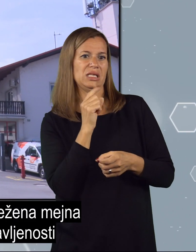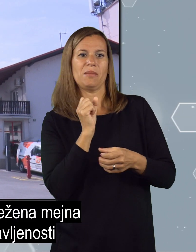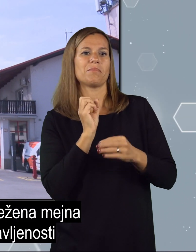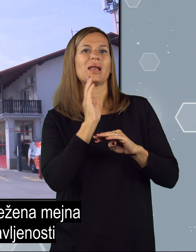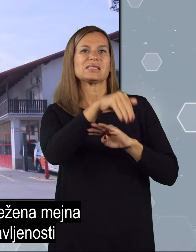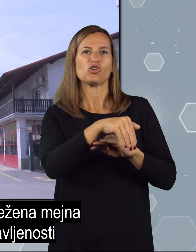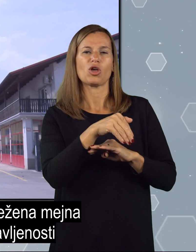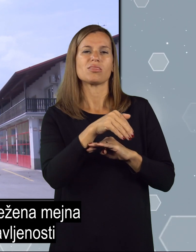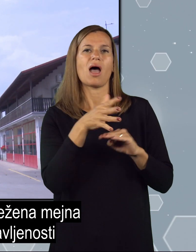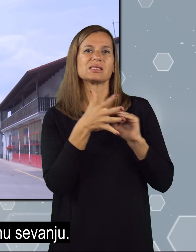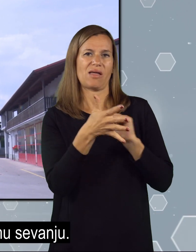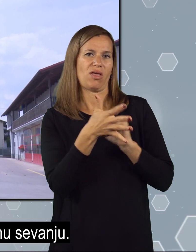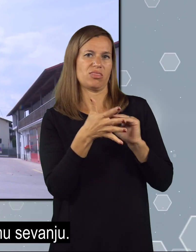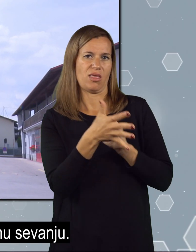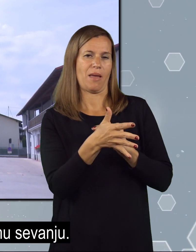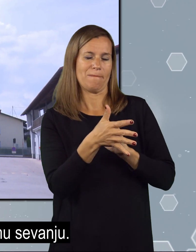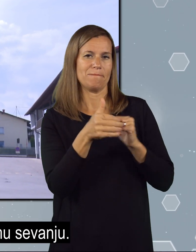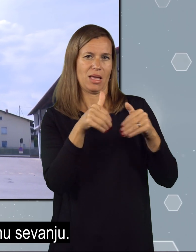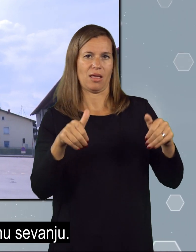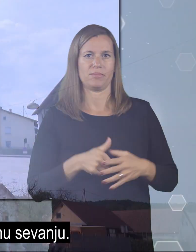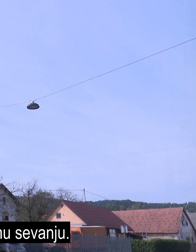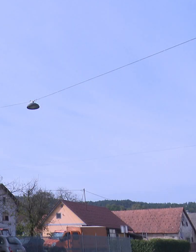izpostavljenosti elektromagnetnim sevanjem.